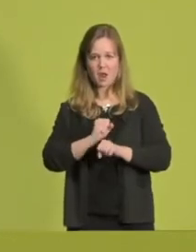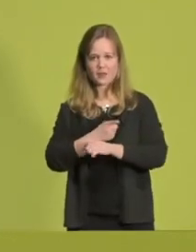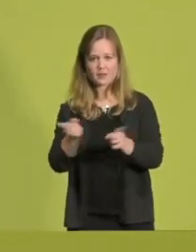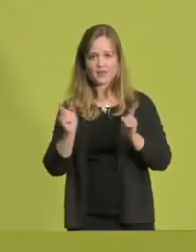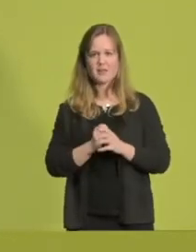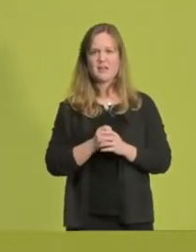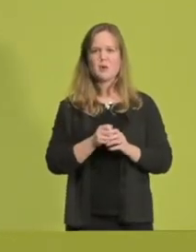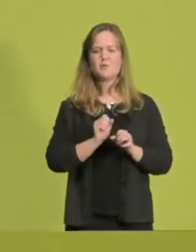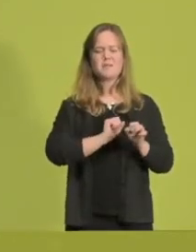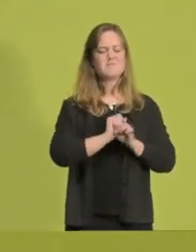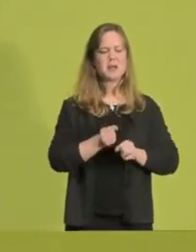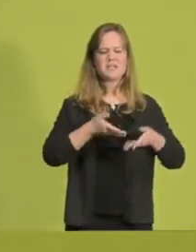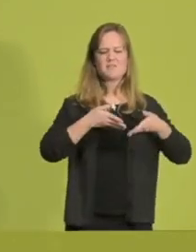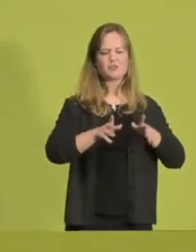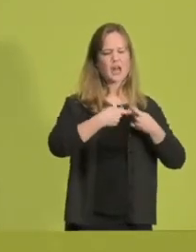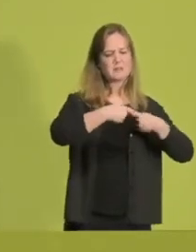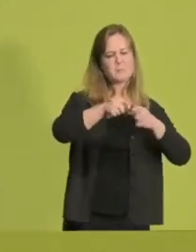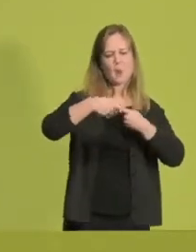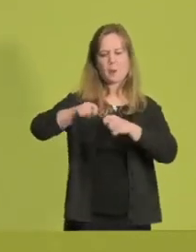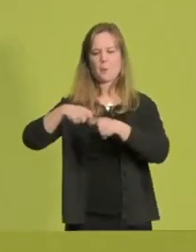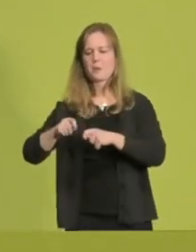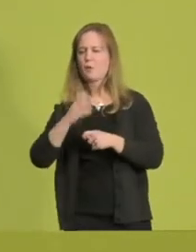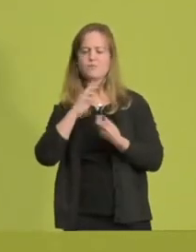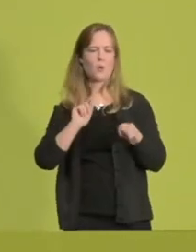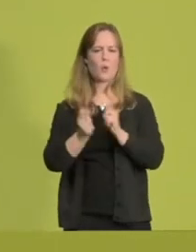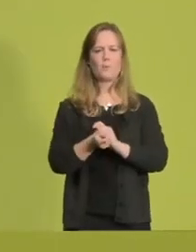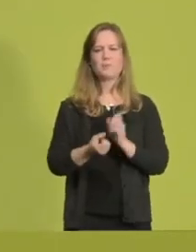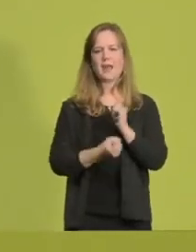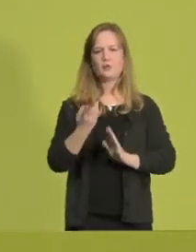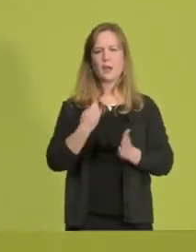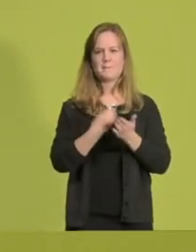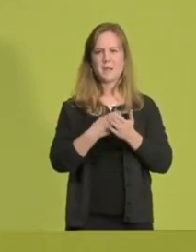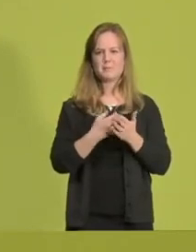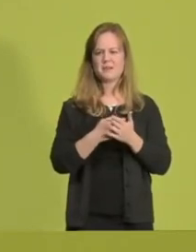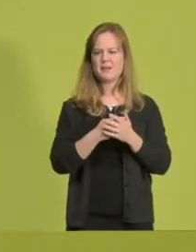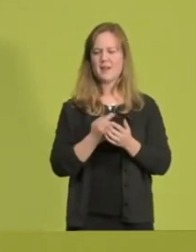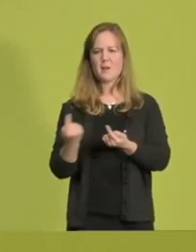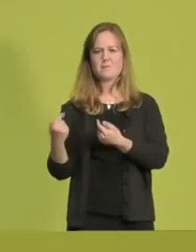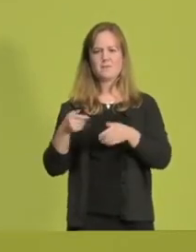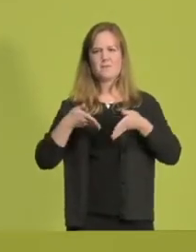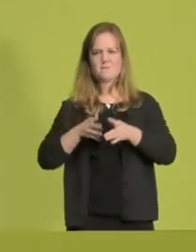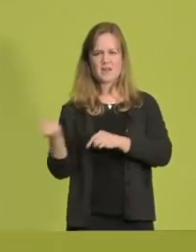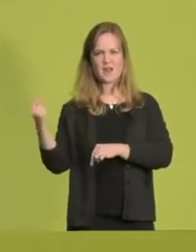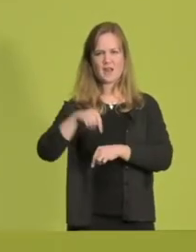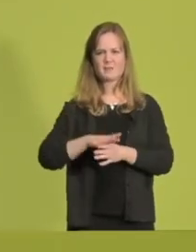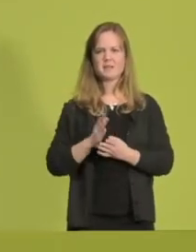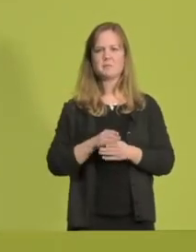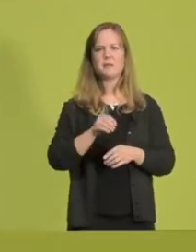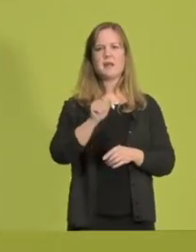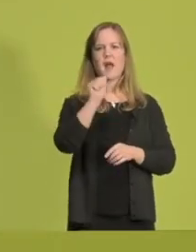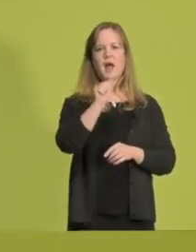von dieser massiven Straßenbaupolitik. Ein aktuelles Beispiel auf dem Weg hierhin haben es vielleicht einige von euch ja auch spüren müssen, die Sperrung der